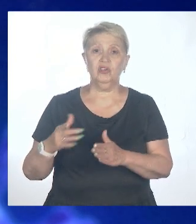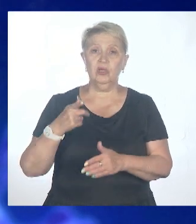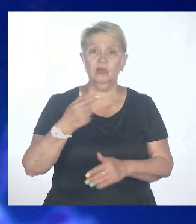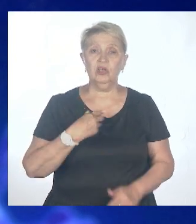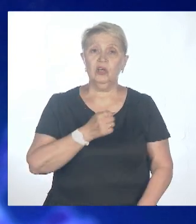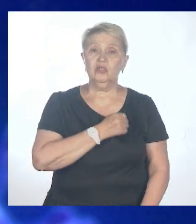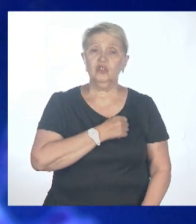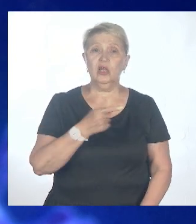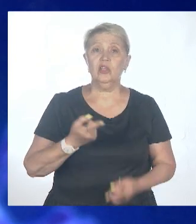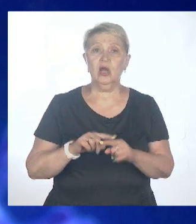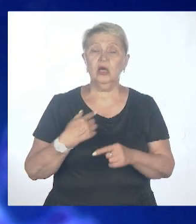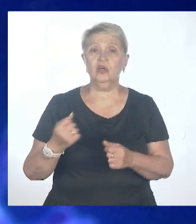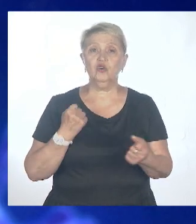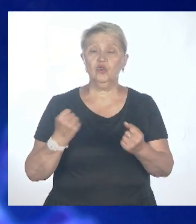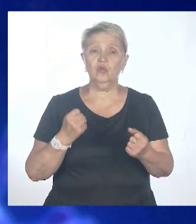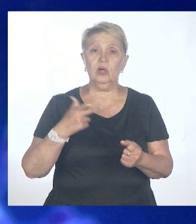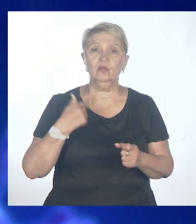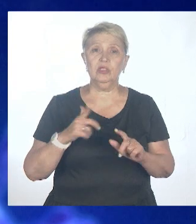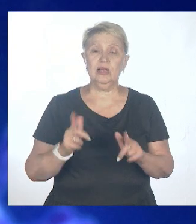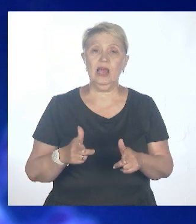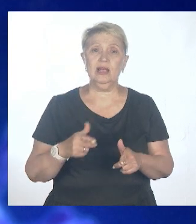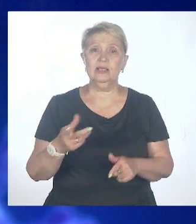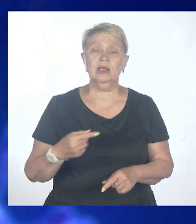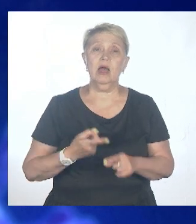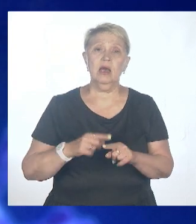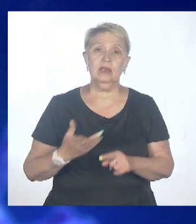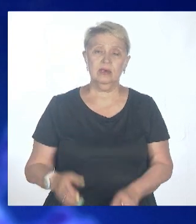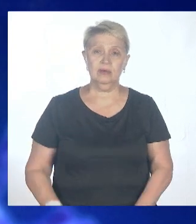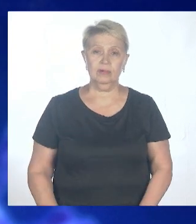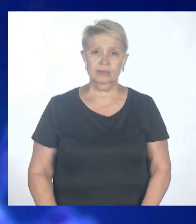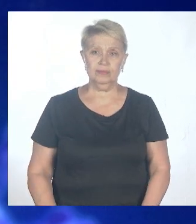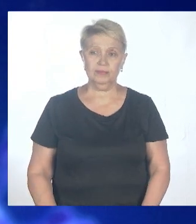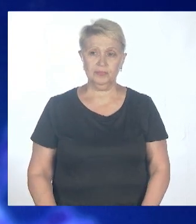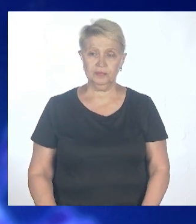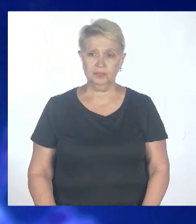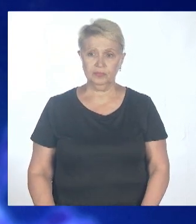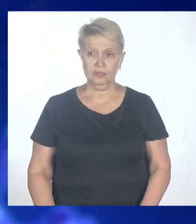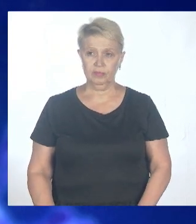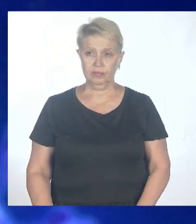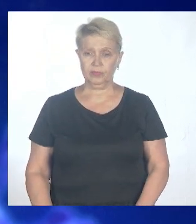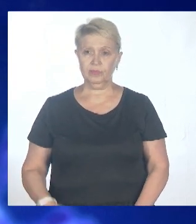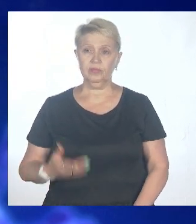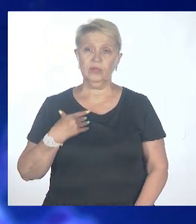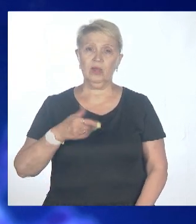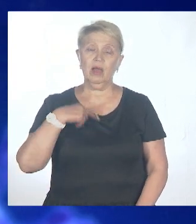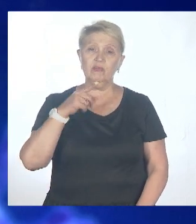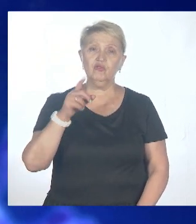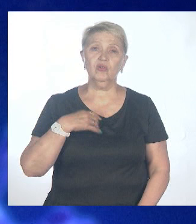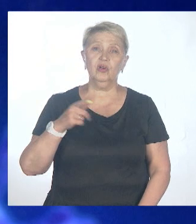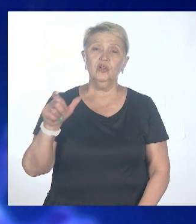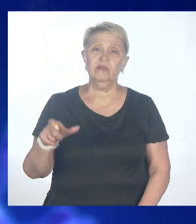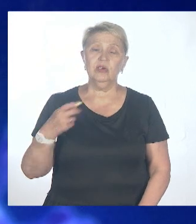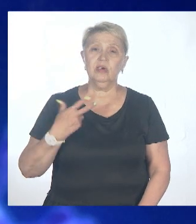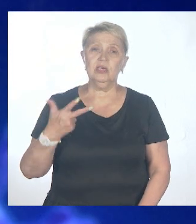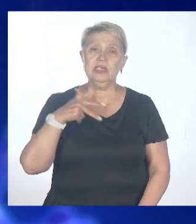жестокая реальность. И это не биологизация, как иногда говорят, что а вот человек там социальный, него прочие-прочие вещи,